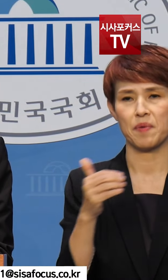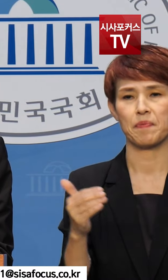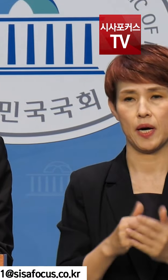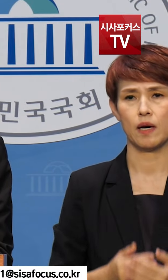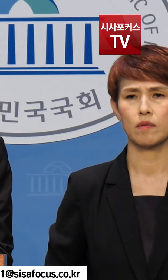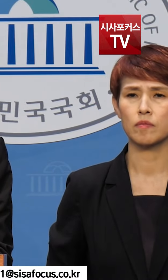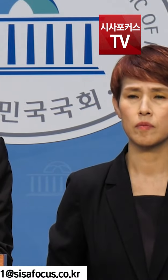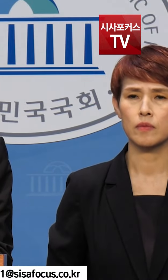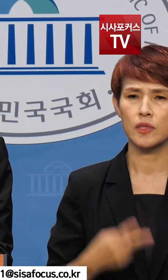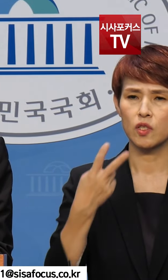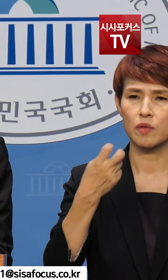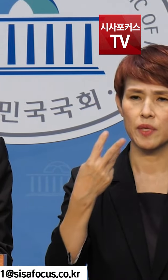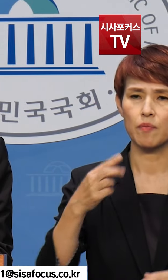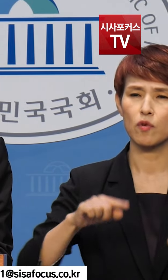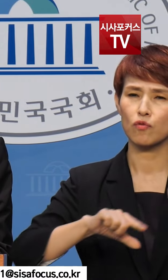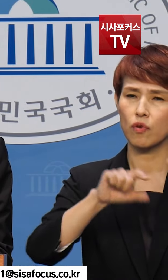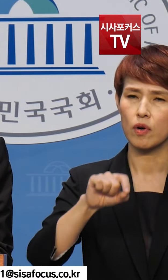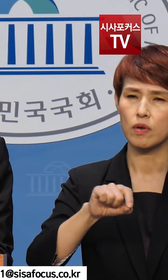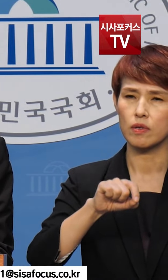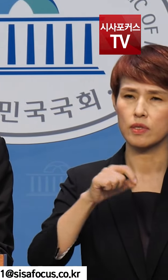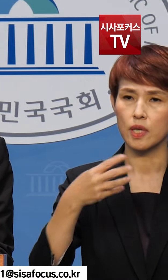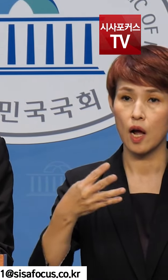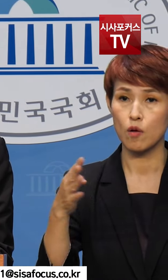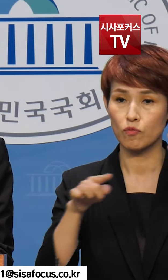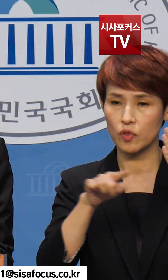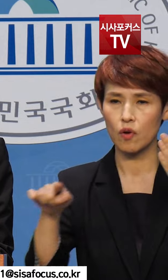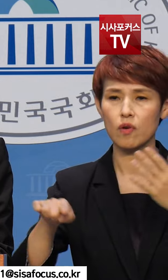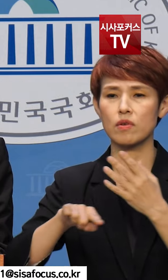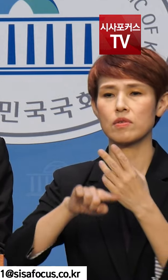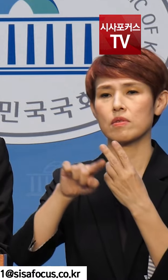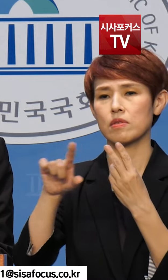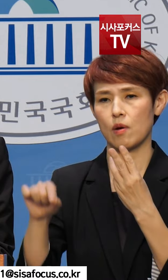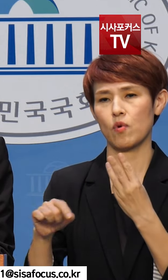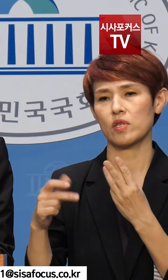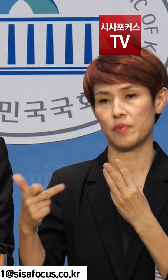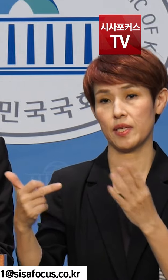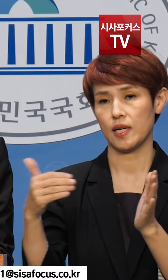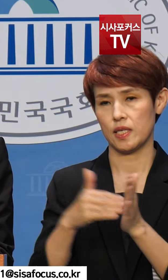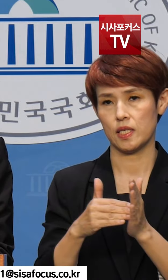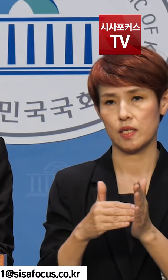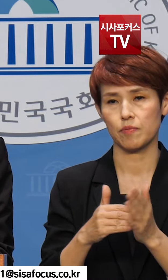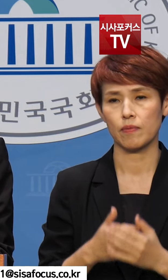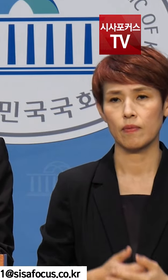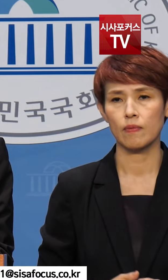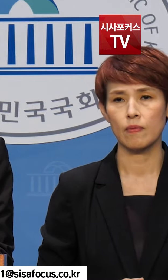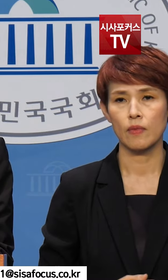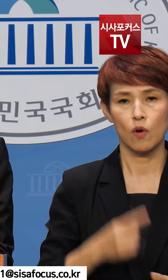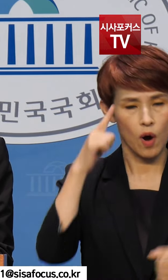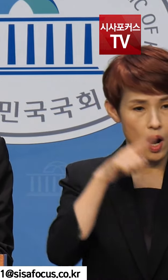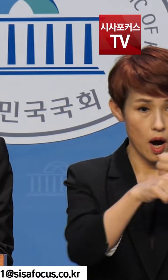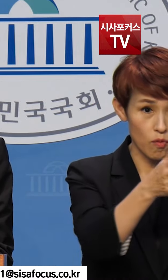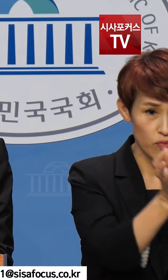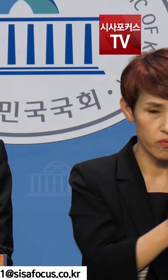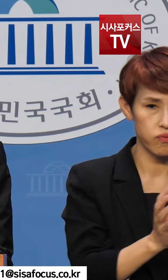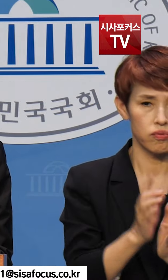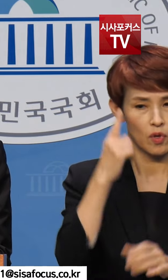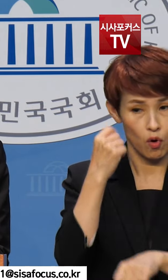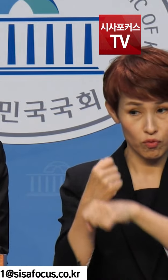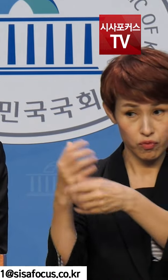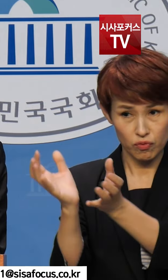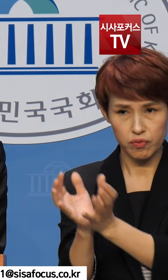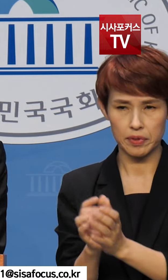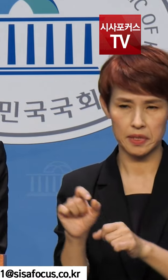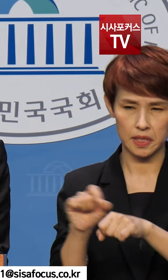9월 4일부터 2024년 3월 27일까지 206일간 과학기술정보통신부는 항우연에 대해서 특정감사를